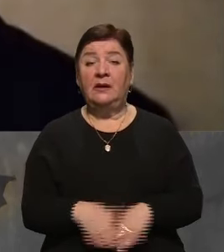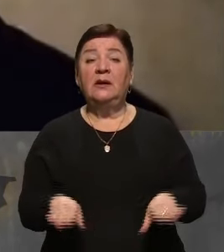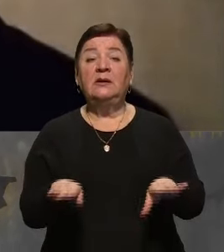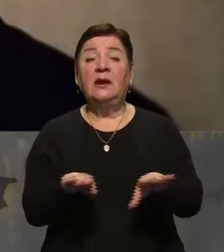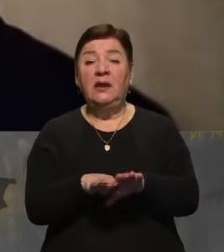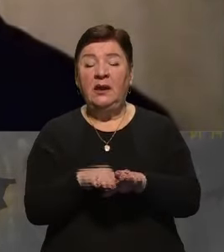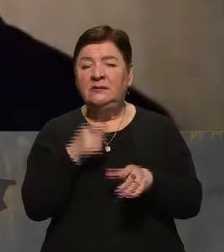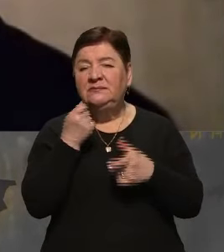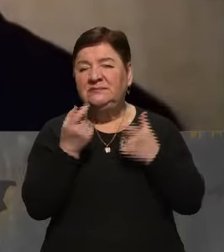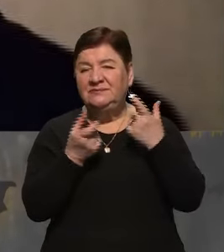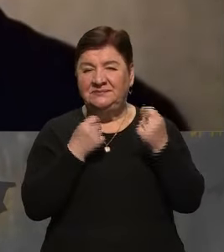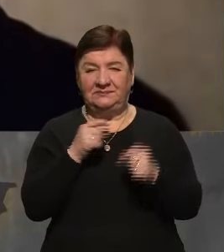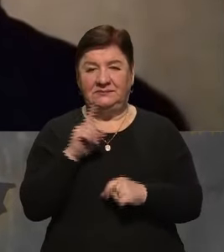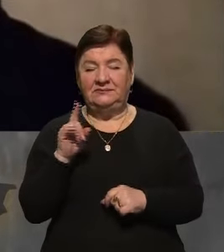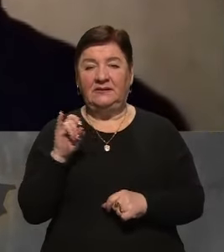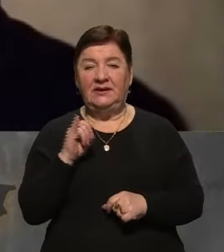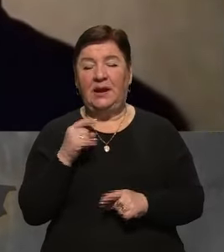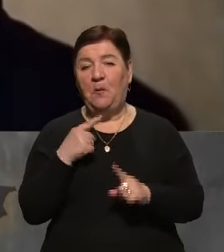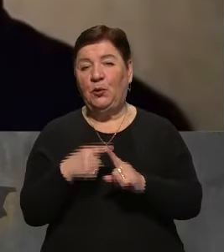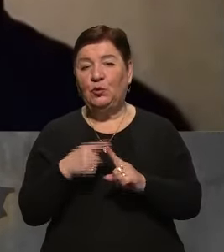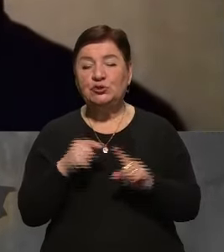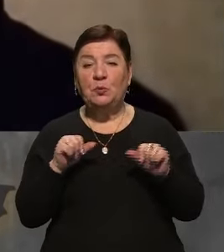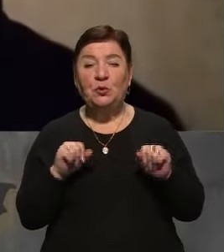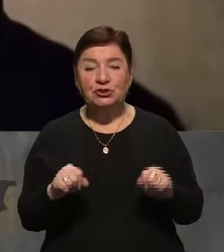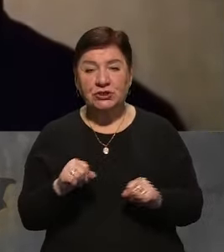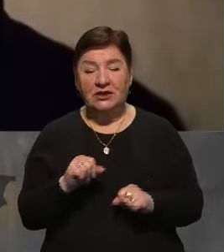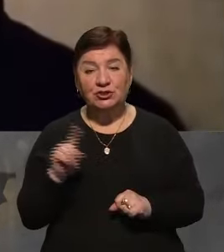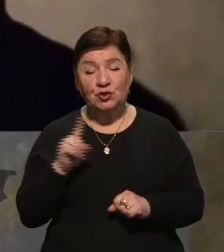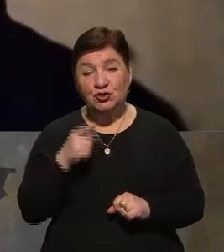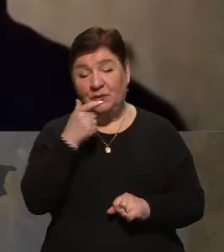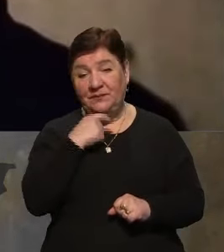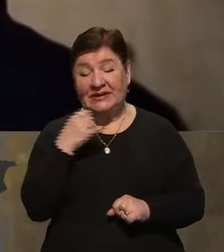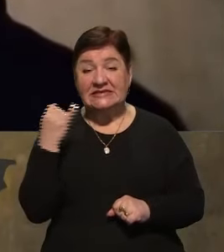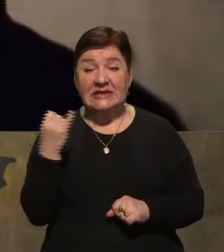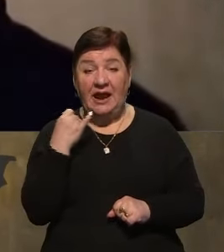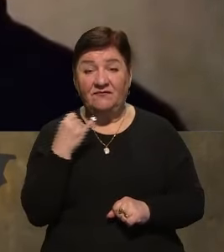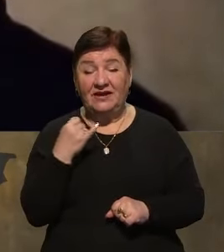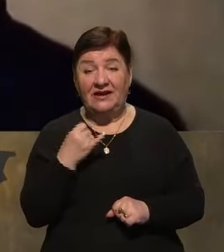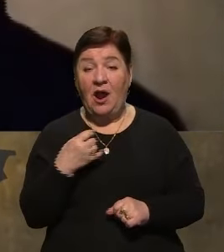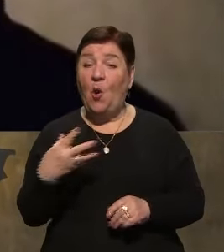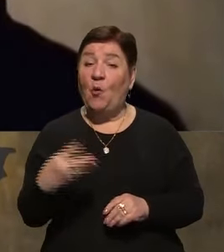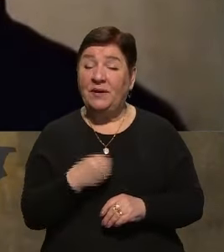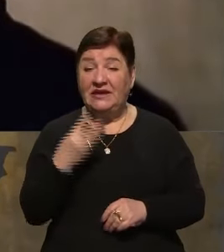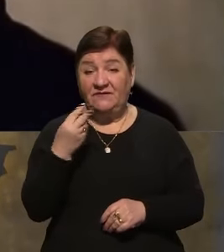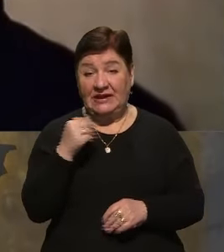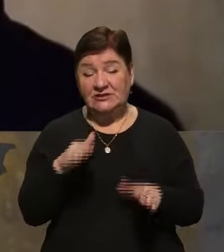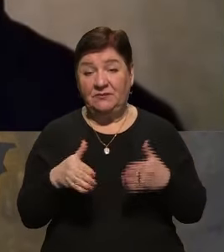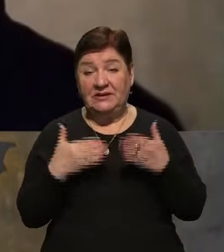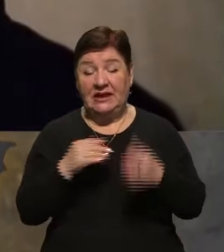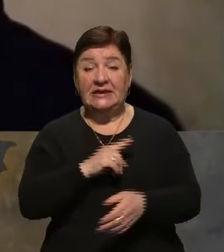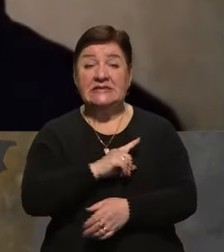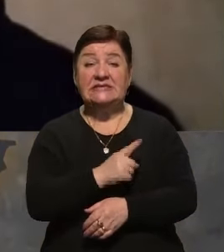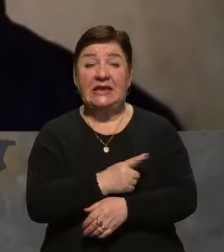мілітарні. Плюс можна собі щось, колекцію цікавих хендмейд взяти і фінансово підтримати сили